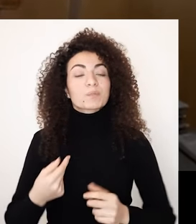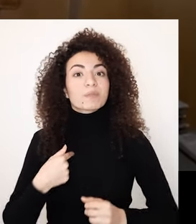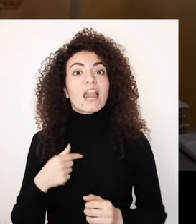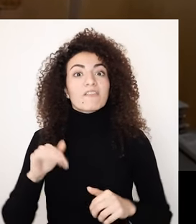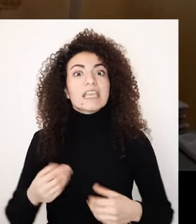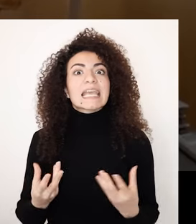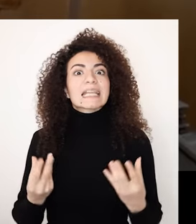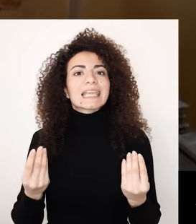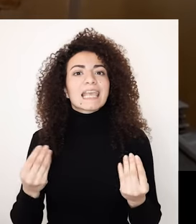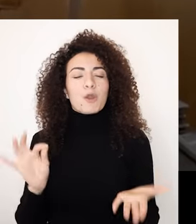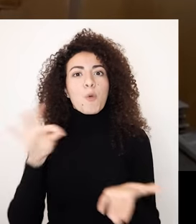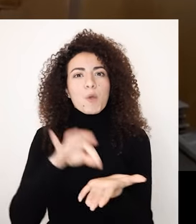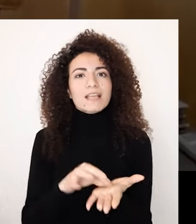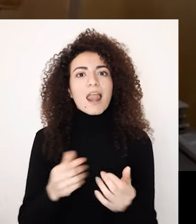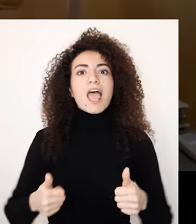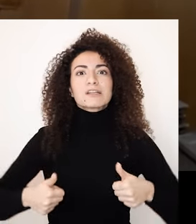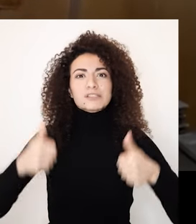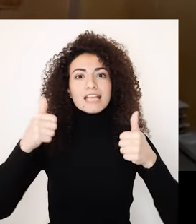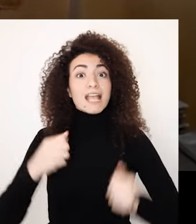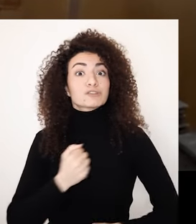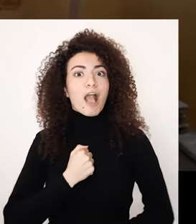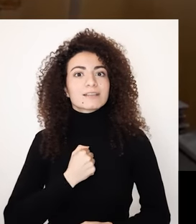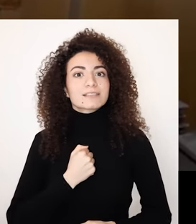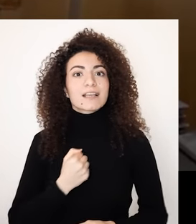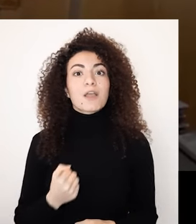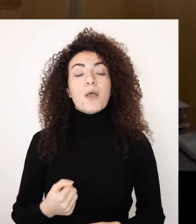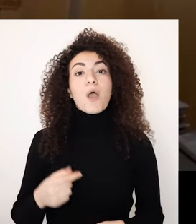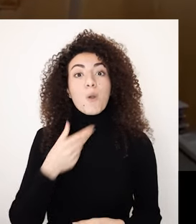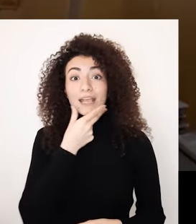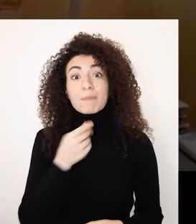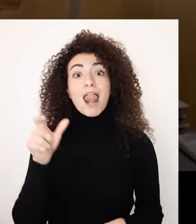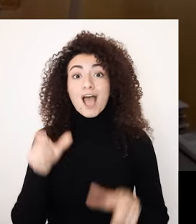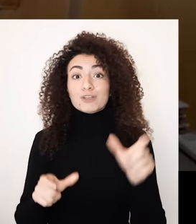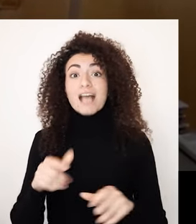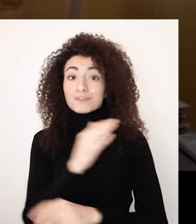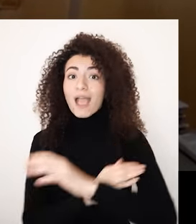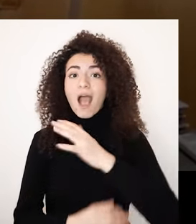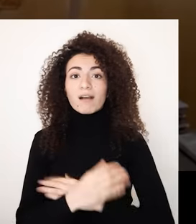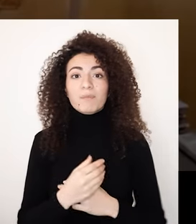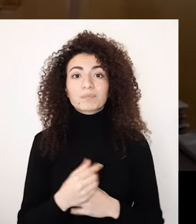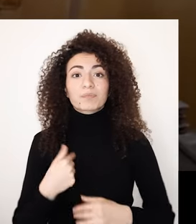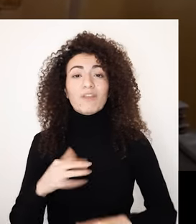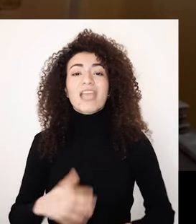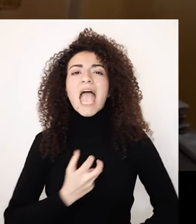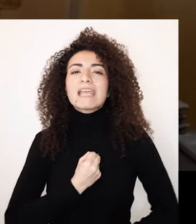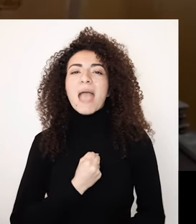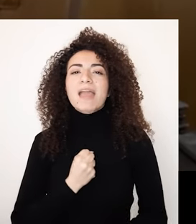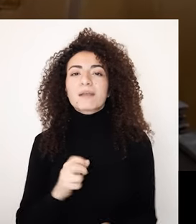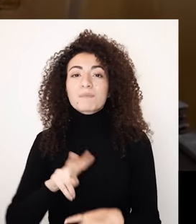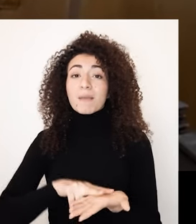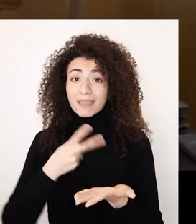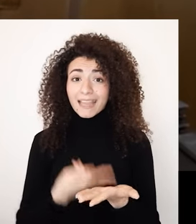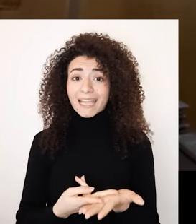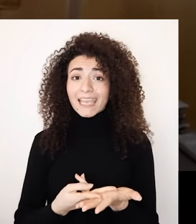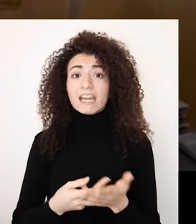الإنجازات اللي حققتها على صعيد الشخصي وبالنسبة للأشخاص والإعاقة وأيضاً وجود إيمان حقيقي إنه